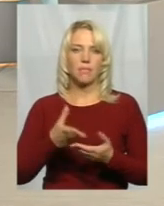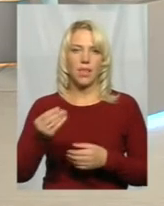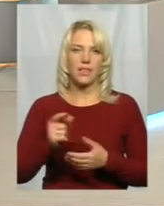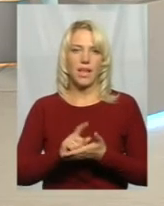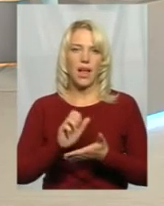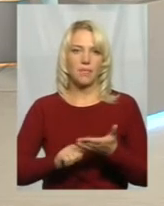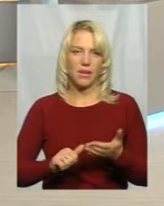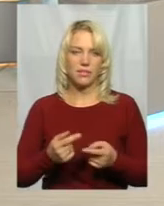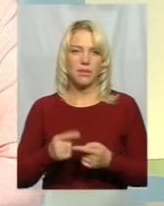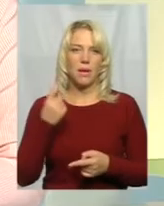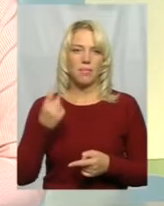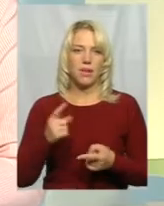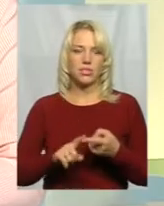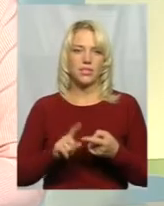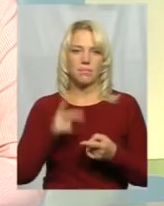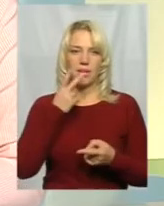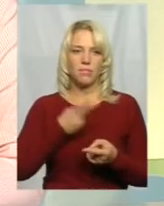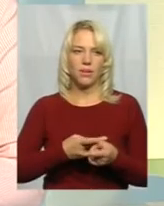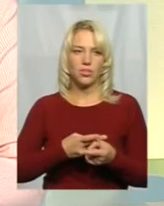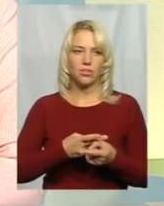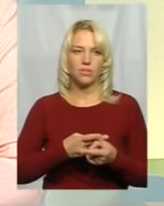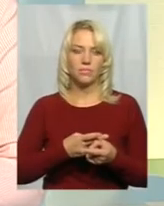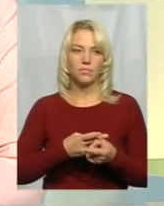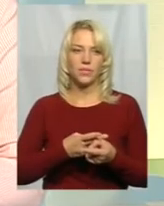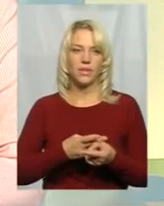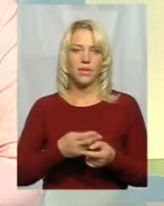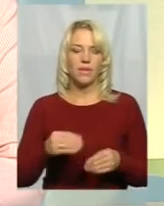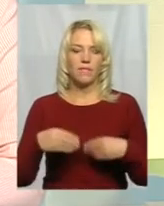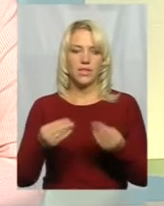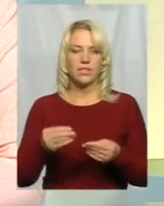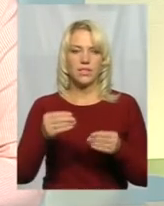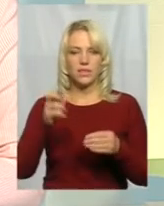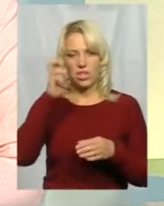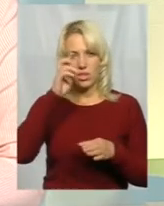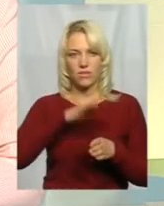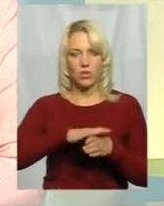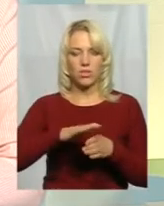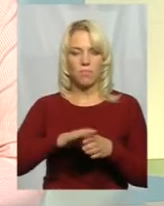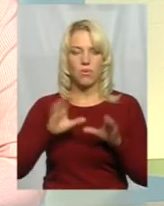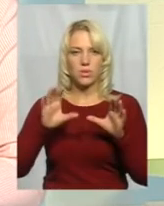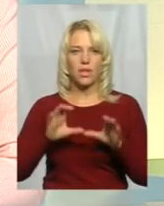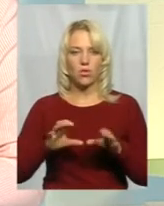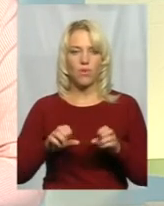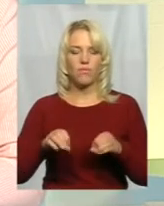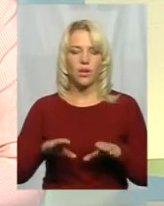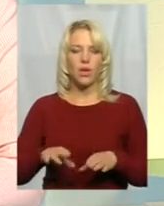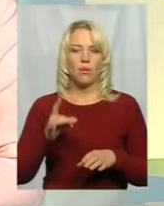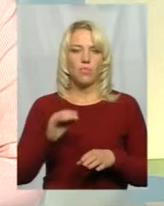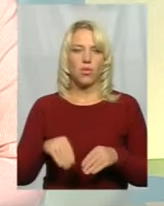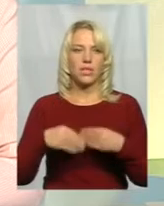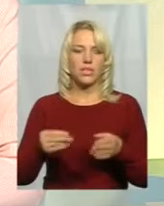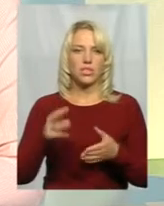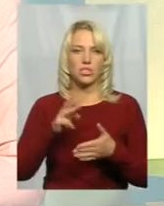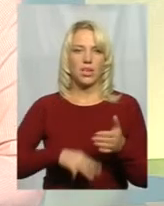саме, перше, це передбачено винесення державним виконавцем постанов про накладення штрафів. І